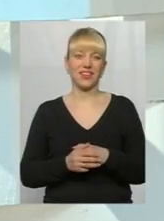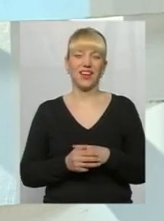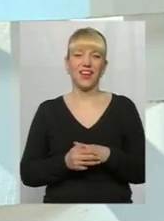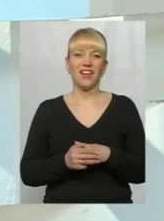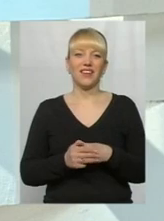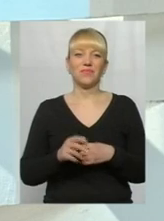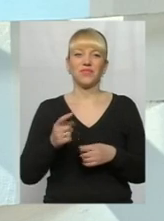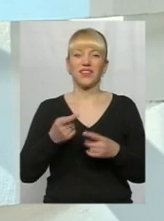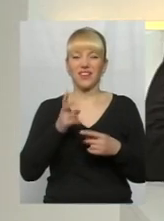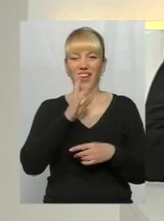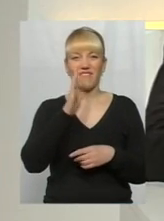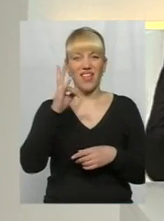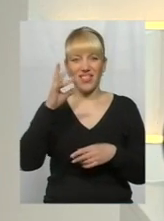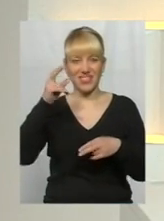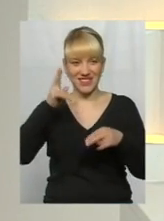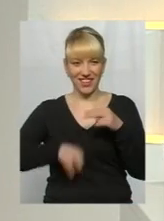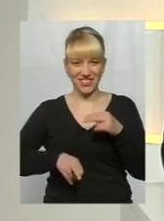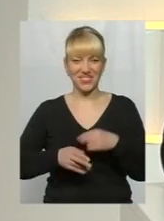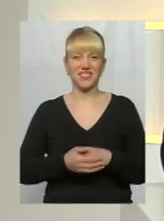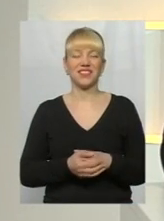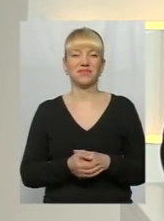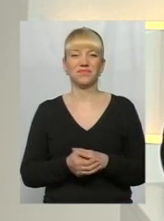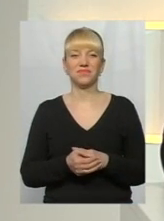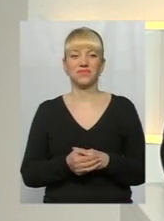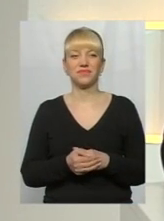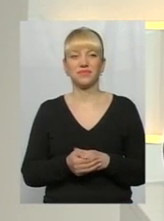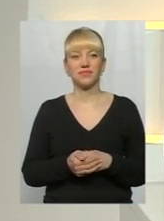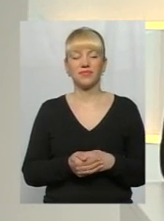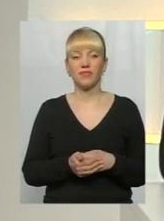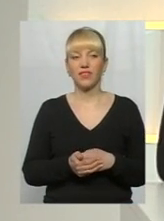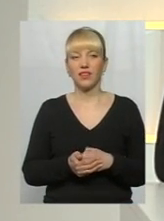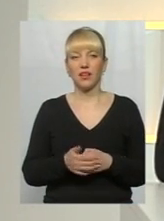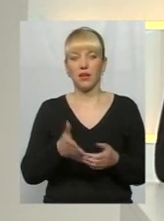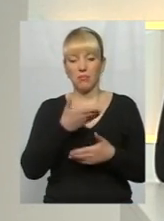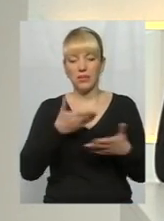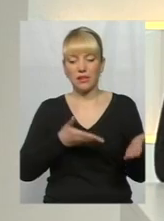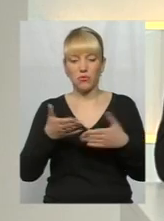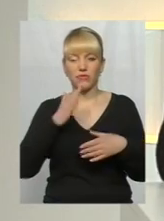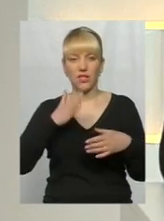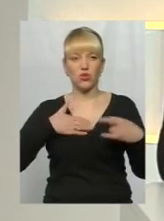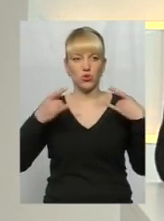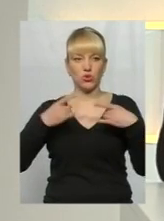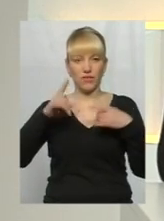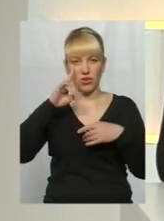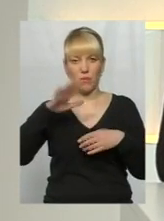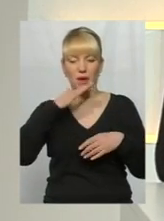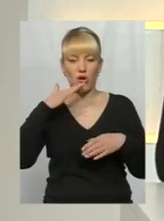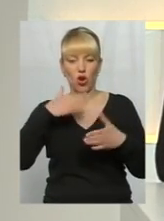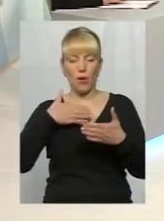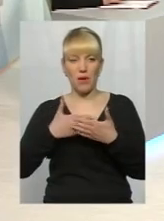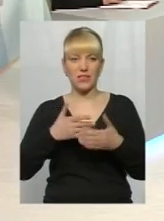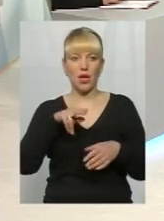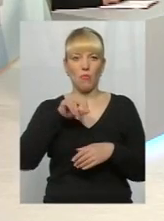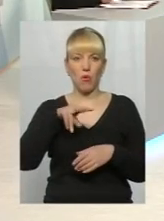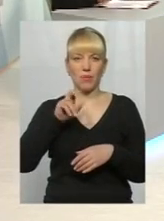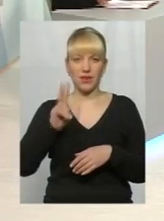Поділля-центр закінчилась з Вітлани Кабачинської. Ми ще запрошували до нас в студію, ну, відомого багатьом громадського дитяча Андрія